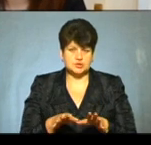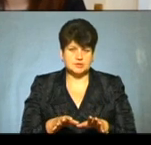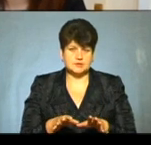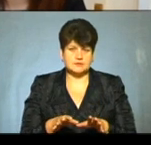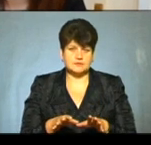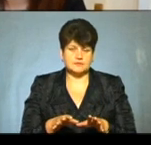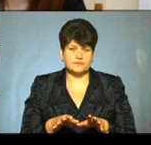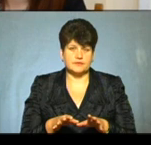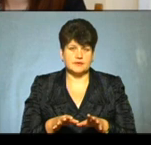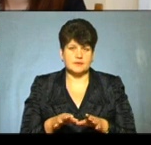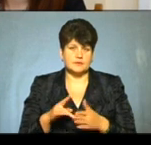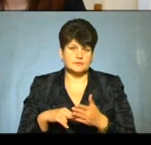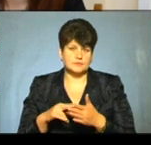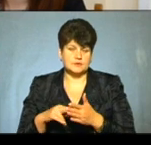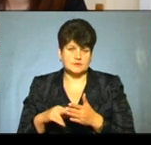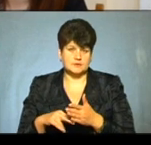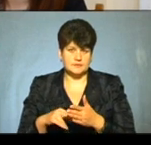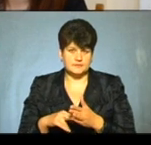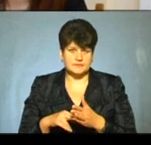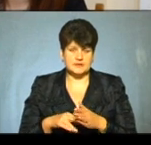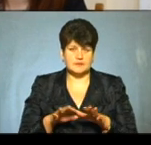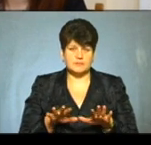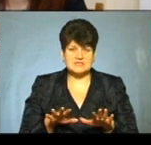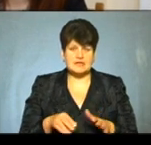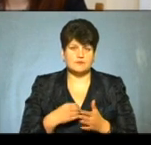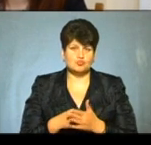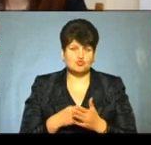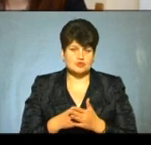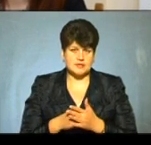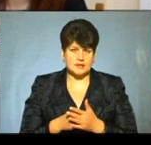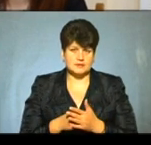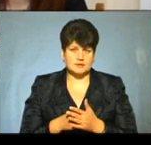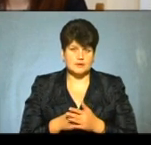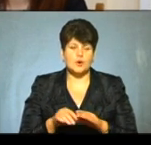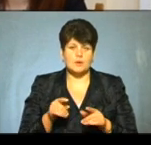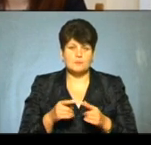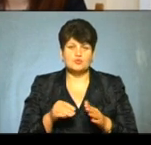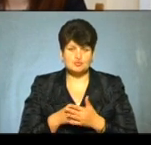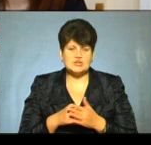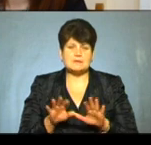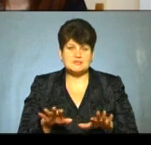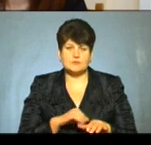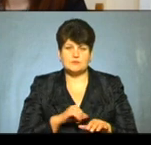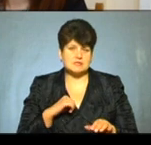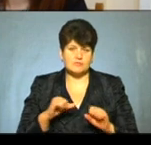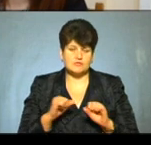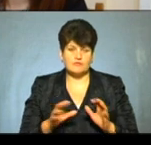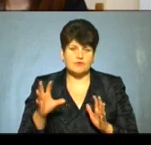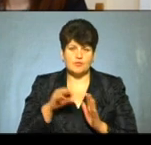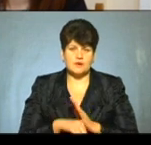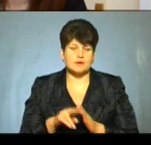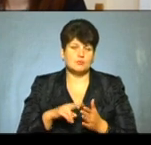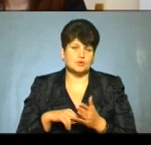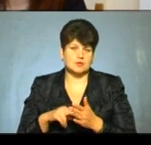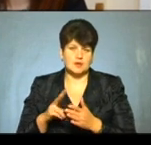в розпорядженні місцевих бюджетів, бюджетів, місцевого севернування, від рахування акцизного